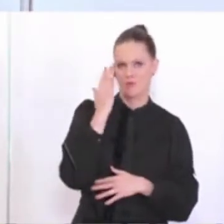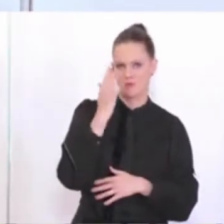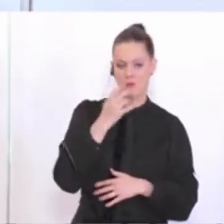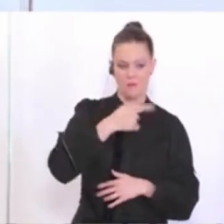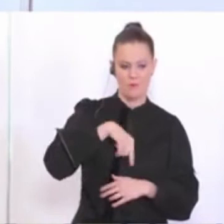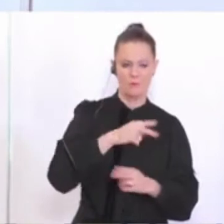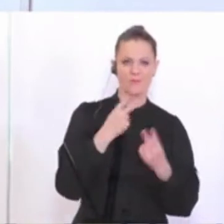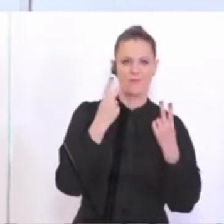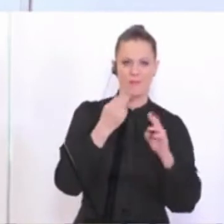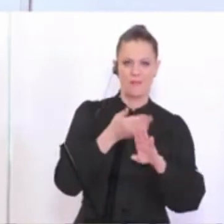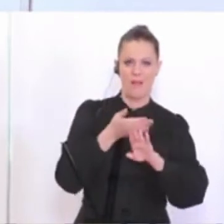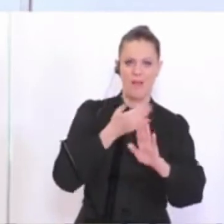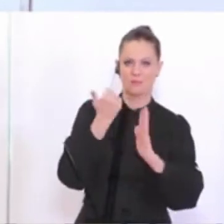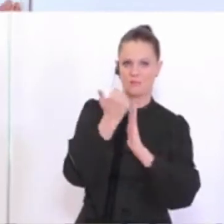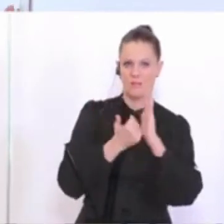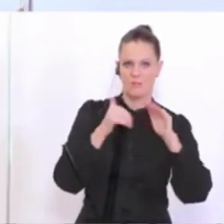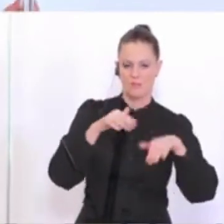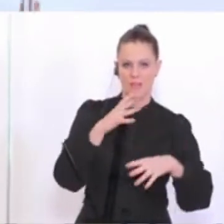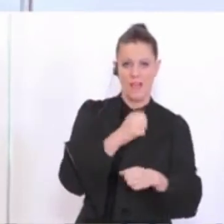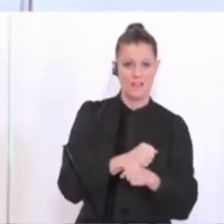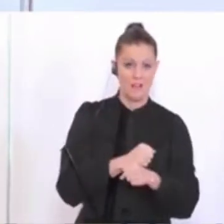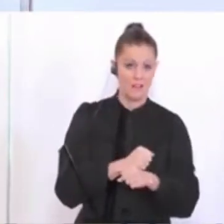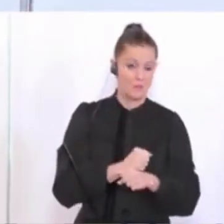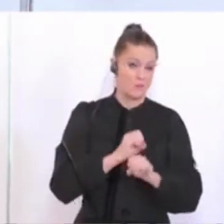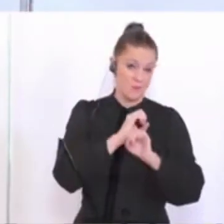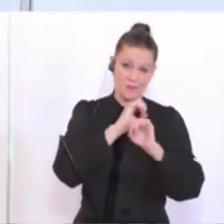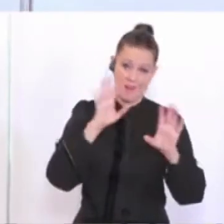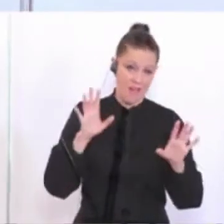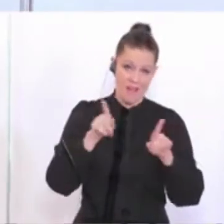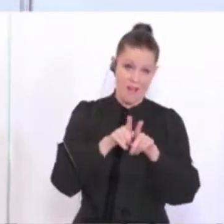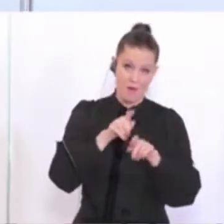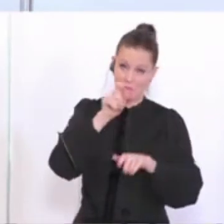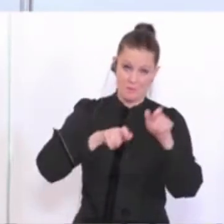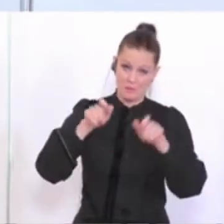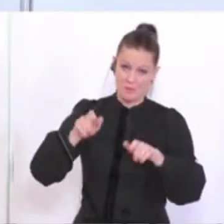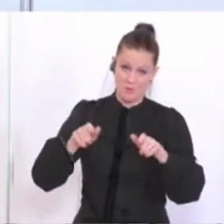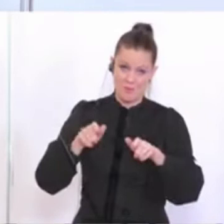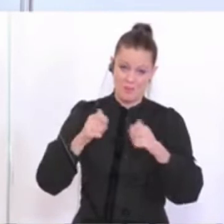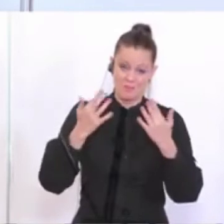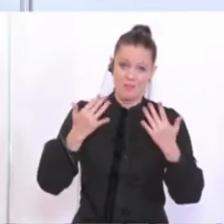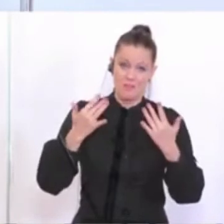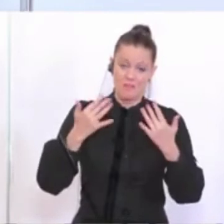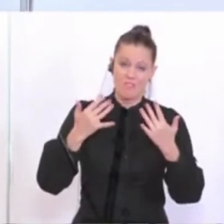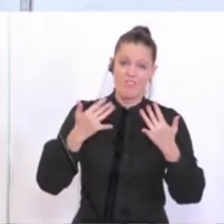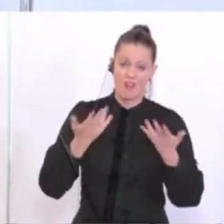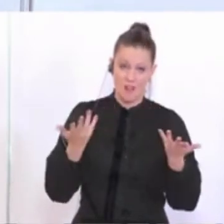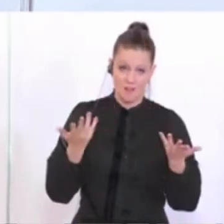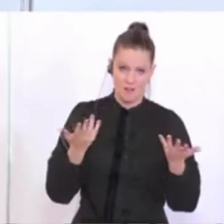wichtig, die Abstandsregelungen müssen gelten und irgendwann wird es natürlich auch eine Frage der Anzahl der Personen dieses Trosses sein, weil